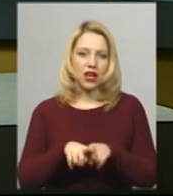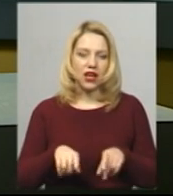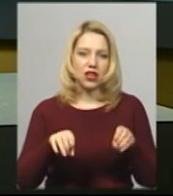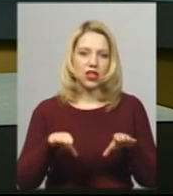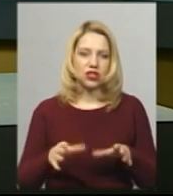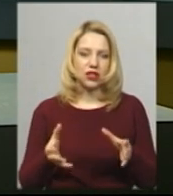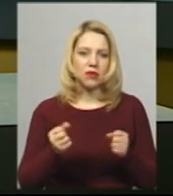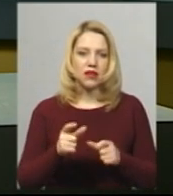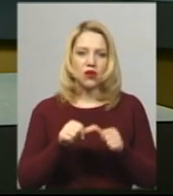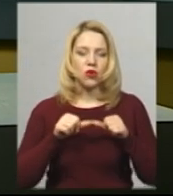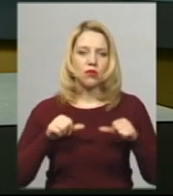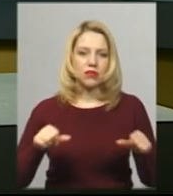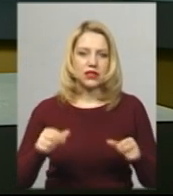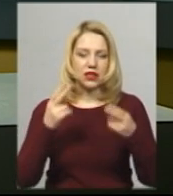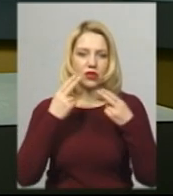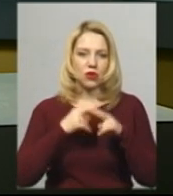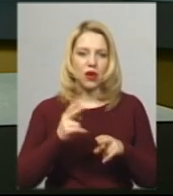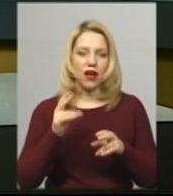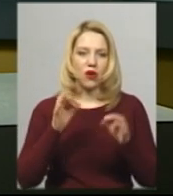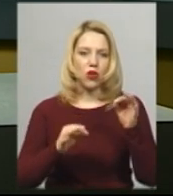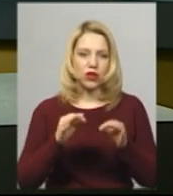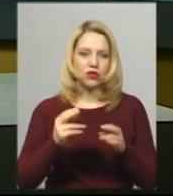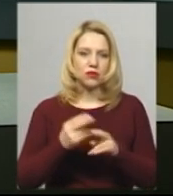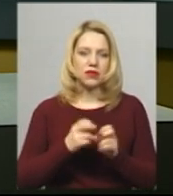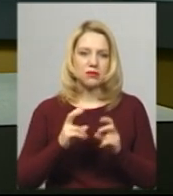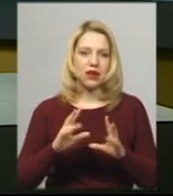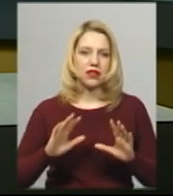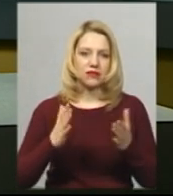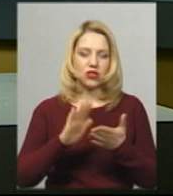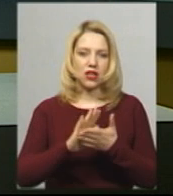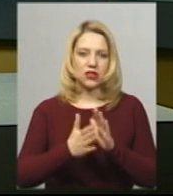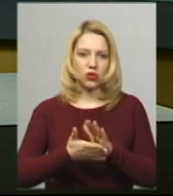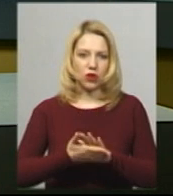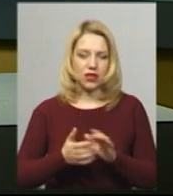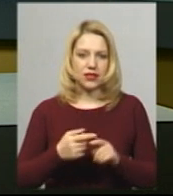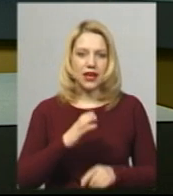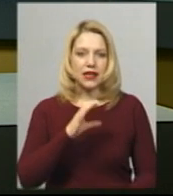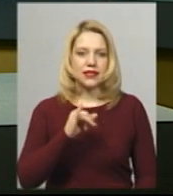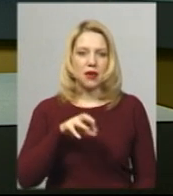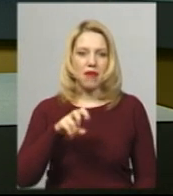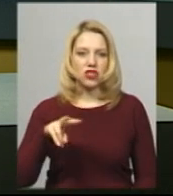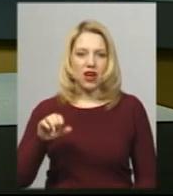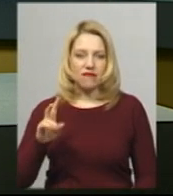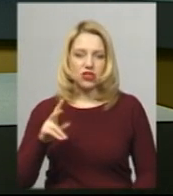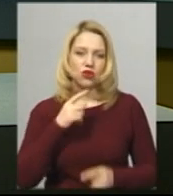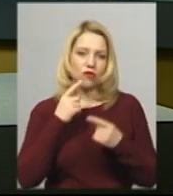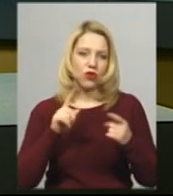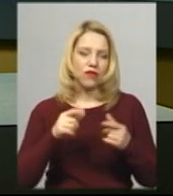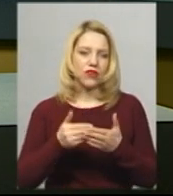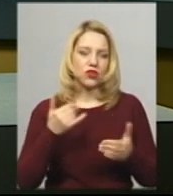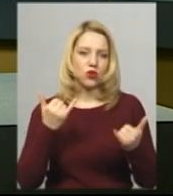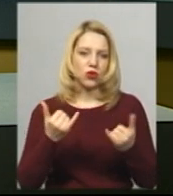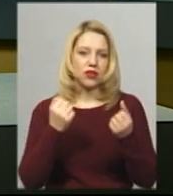комісії з питань техногено-екологічної безпеки і надзвичайних ситуацій. Михайло Сімашкевич додає, відсьогодні у Кам'янці